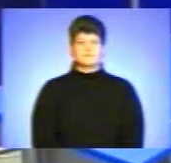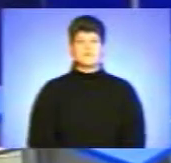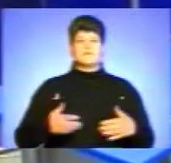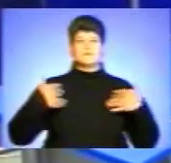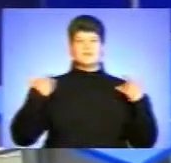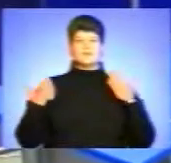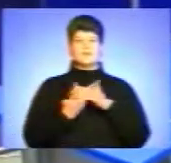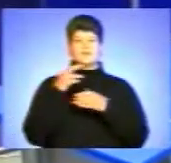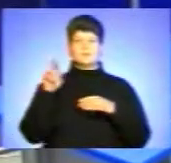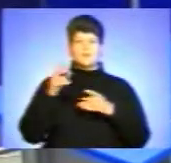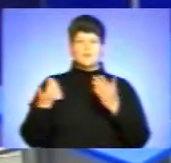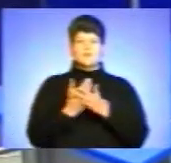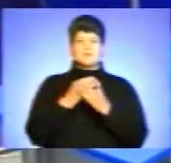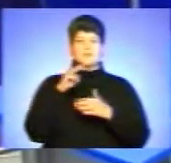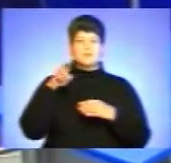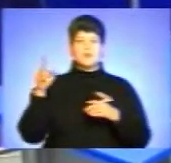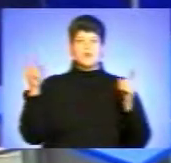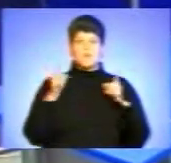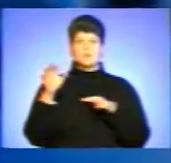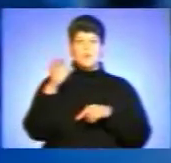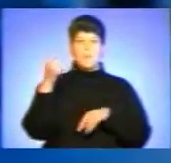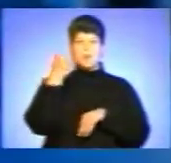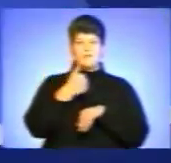Вітаю, новини п'ятниці у Віцях ТТБ, коротко про головне.